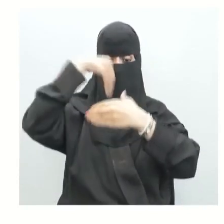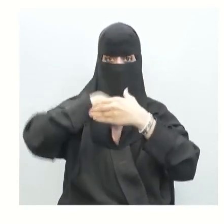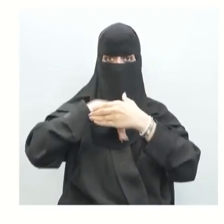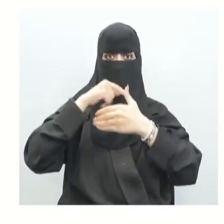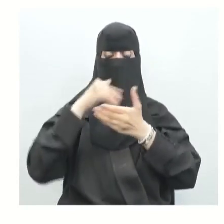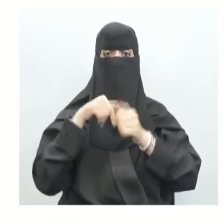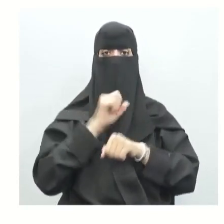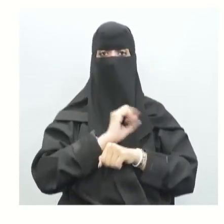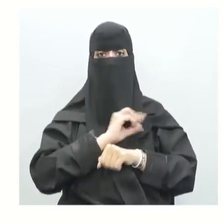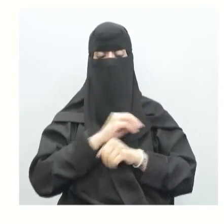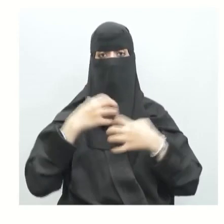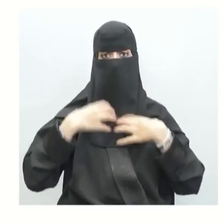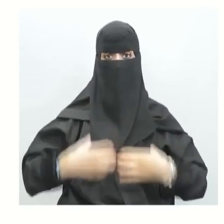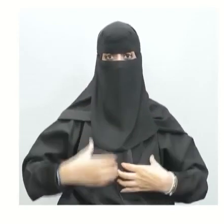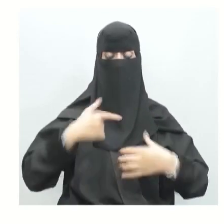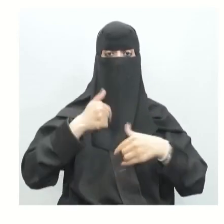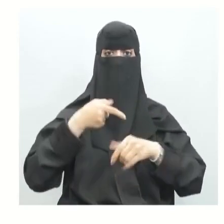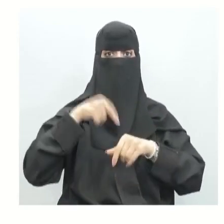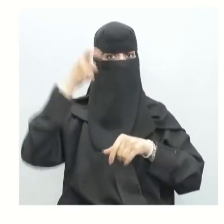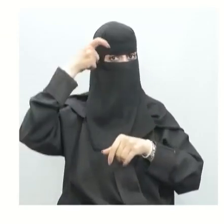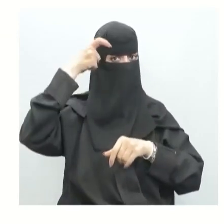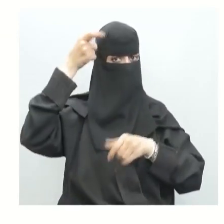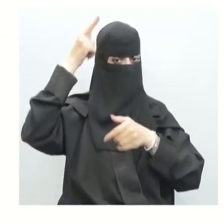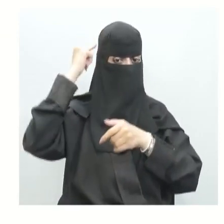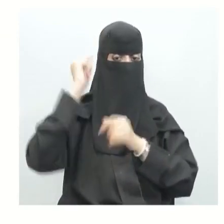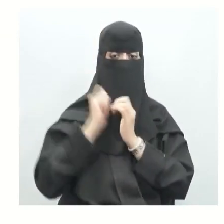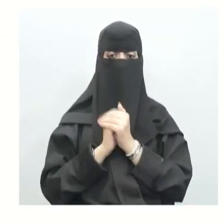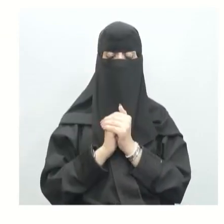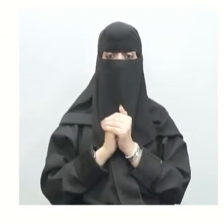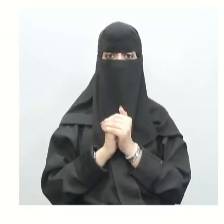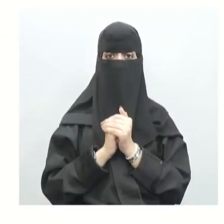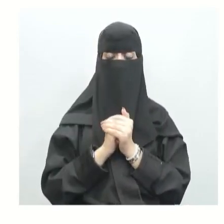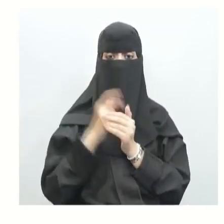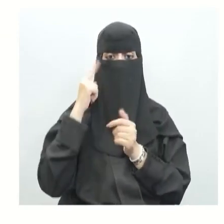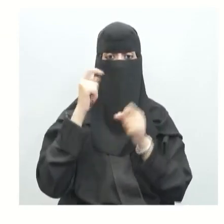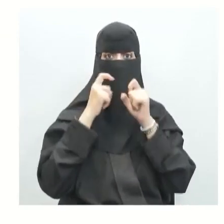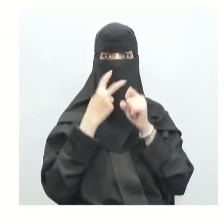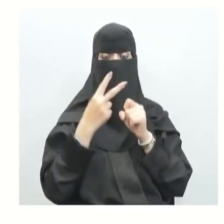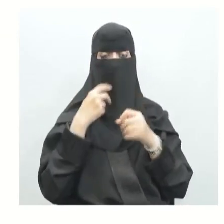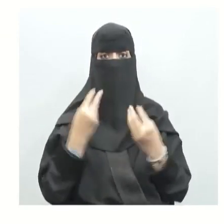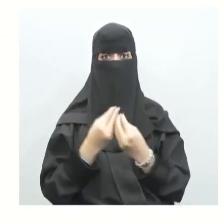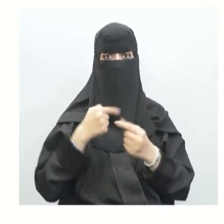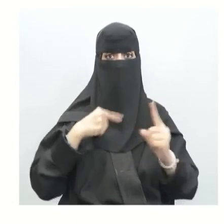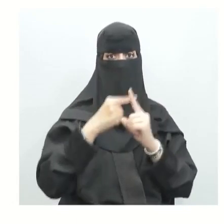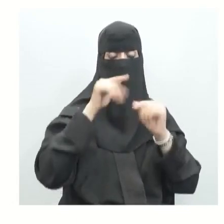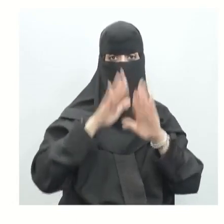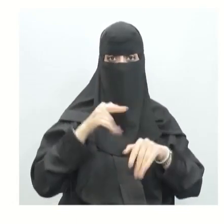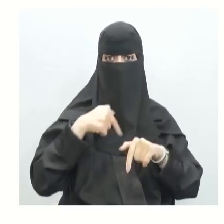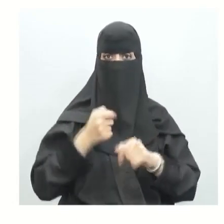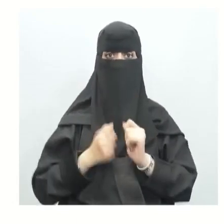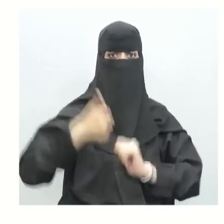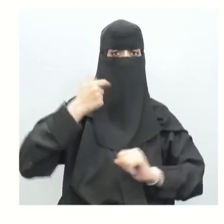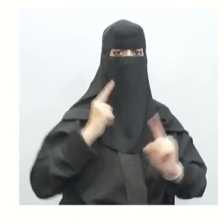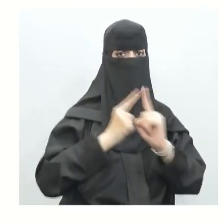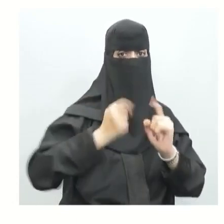ومنها القلب والرئتان والدماء واستعرضنا سويا مجموعة الأهداف التي نطمح